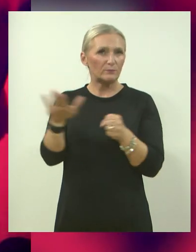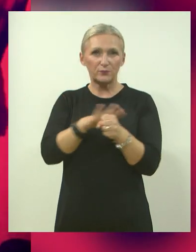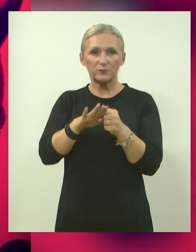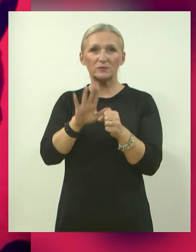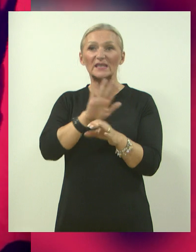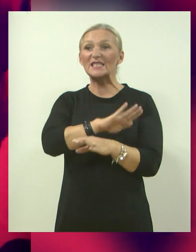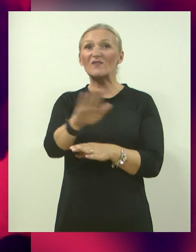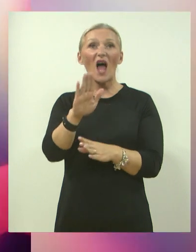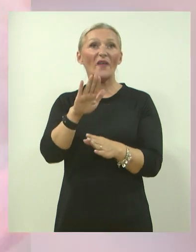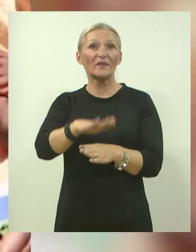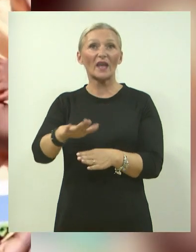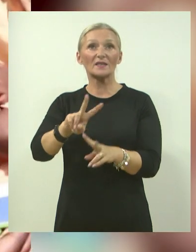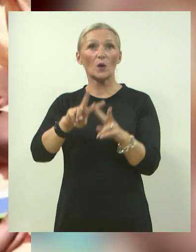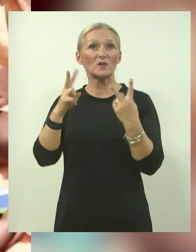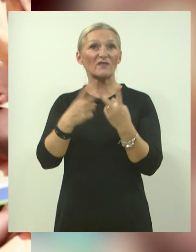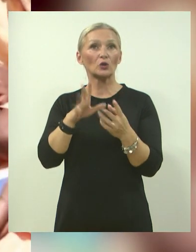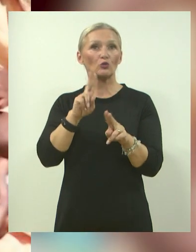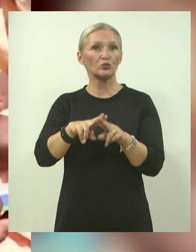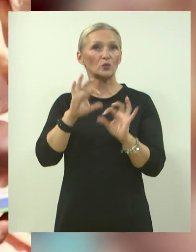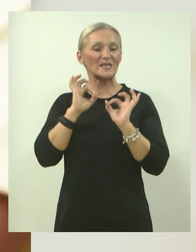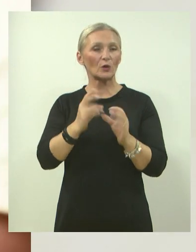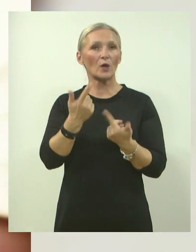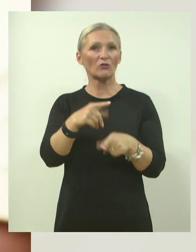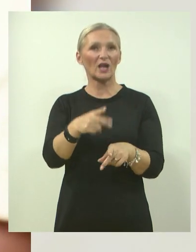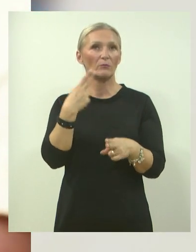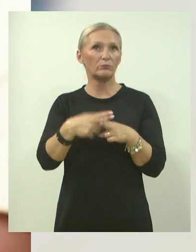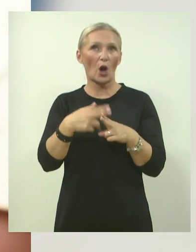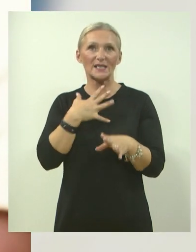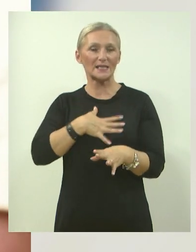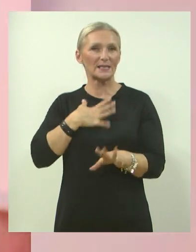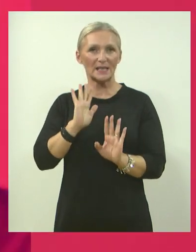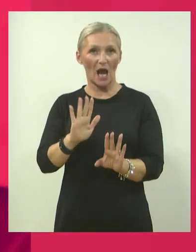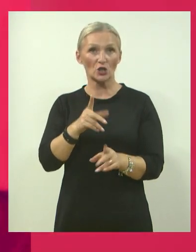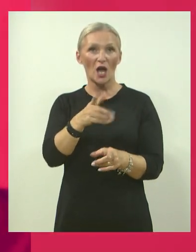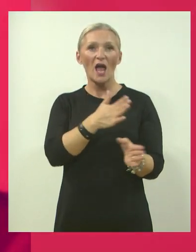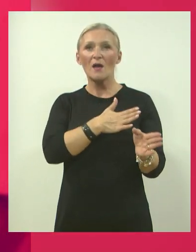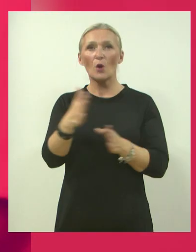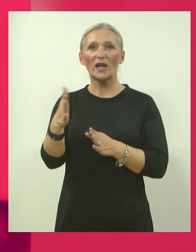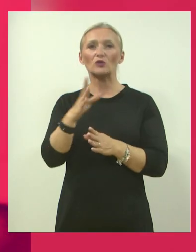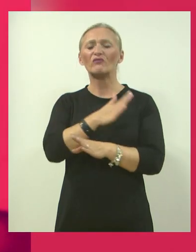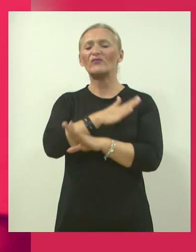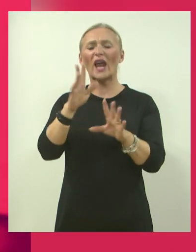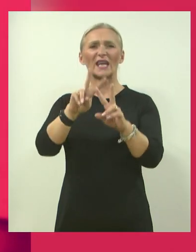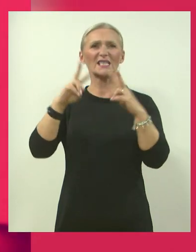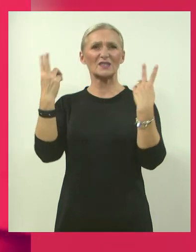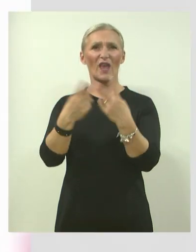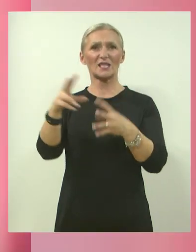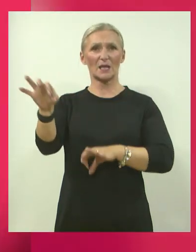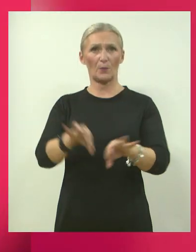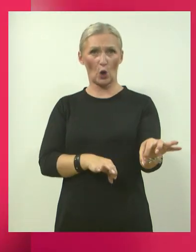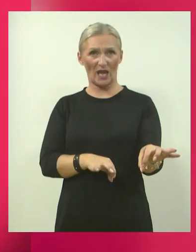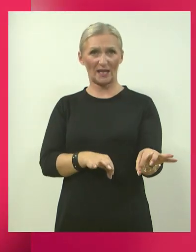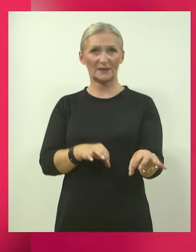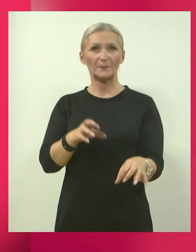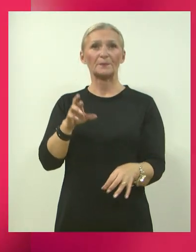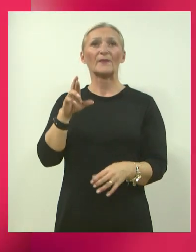svijeta bila sigurna od te opake bolesti. Zato je pokrenuto taj veliki globalni projekt End